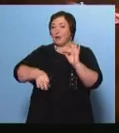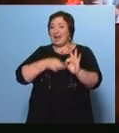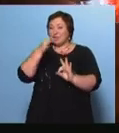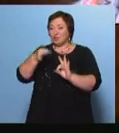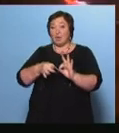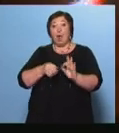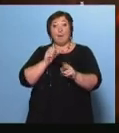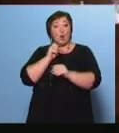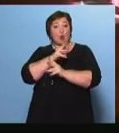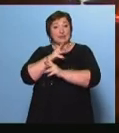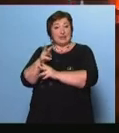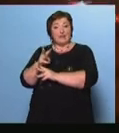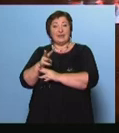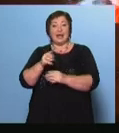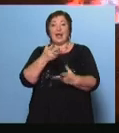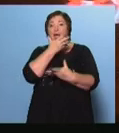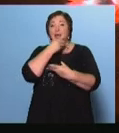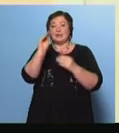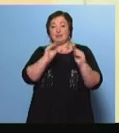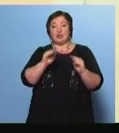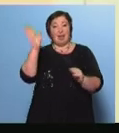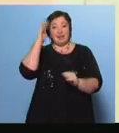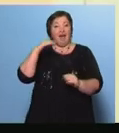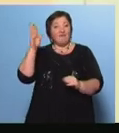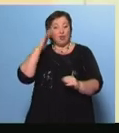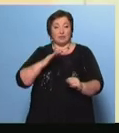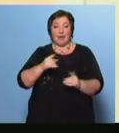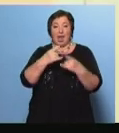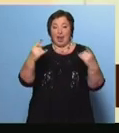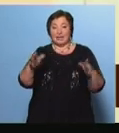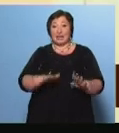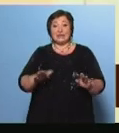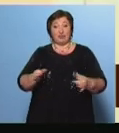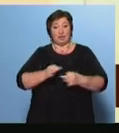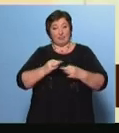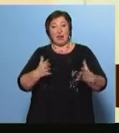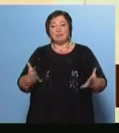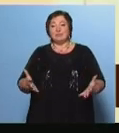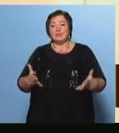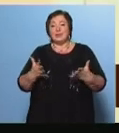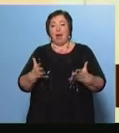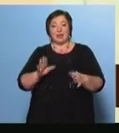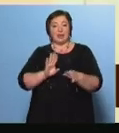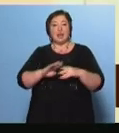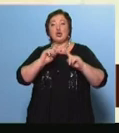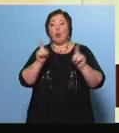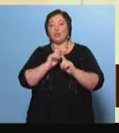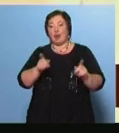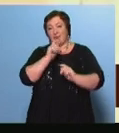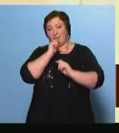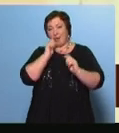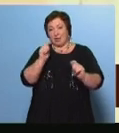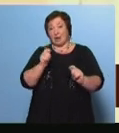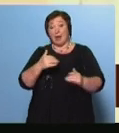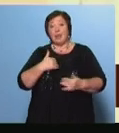проецировать изображение на водный экран Сегодняшний праздник не был бы таким ярким Без такого уникального подарка Мы